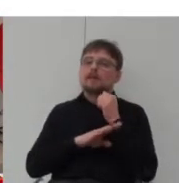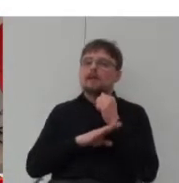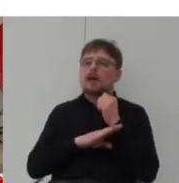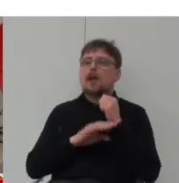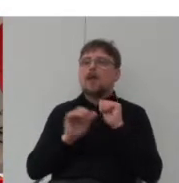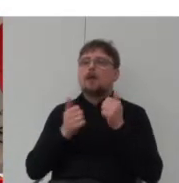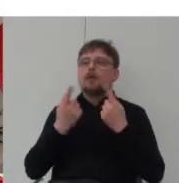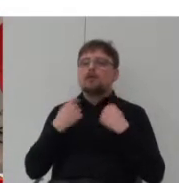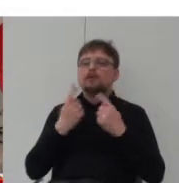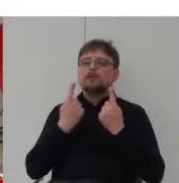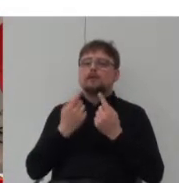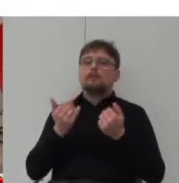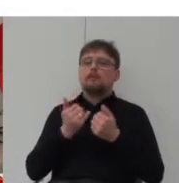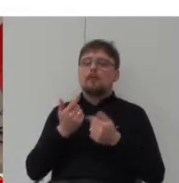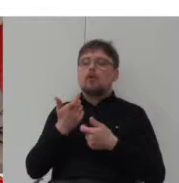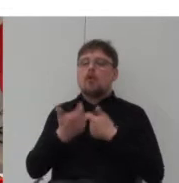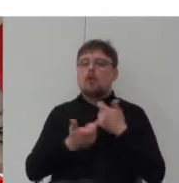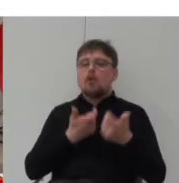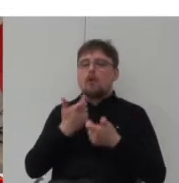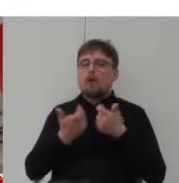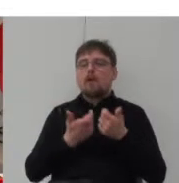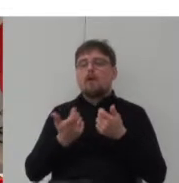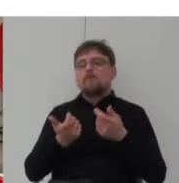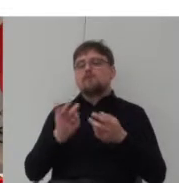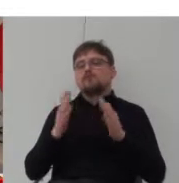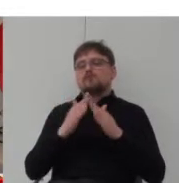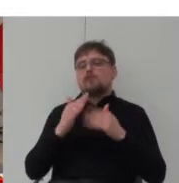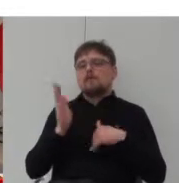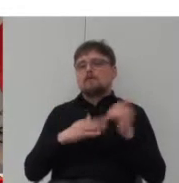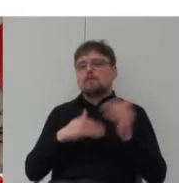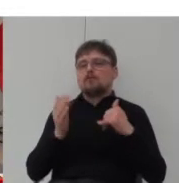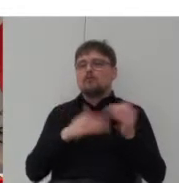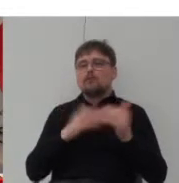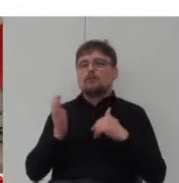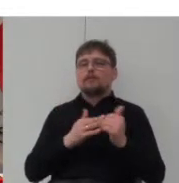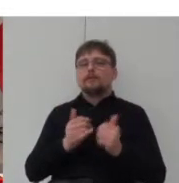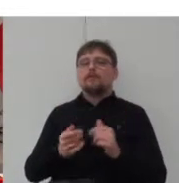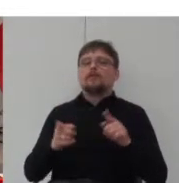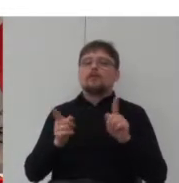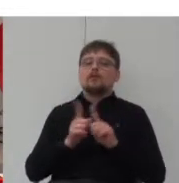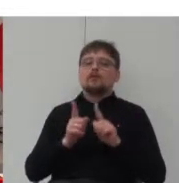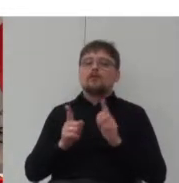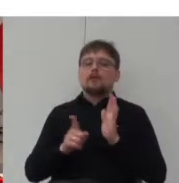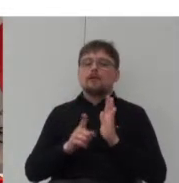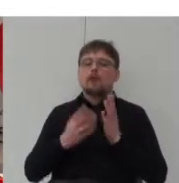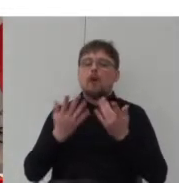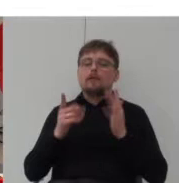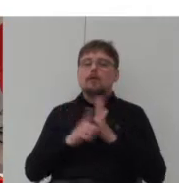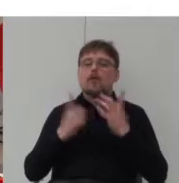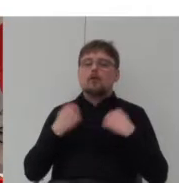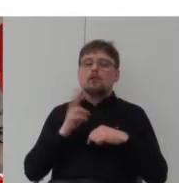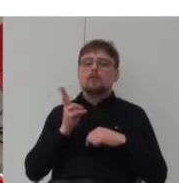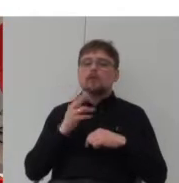złożone przez mieszkańców nieprzyzwyczajonych do ciężkiej pracy a także nieumiejących posługiwać się sprzętem budowlanym